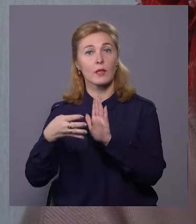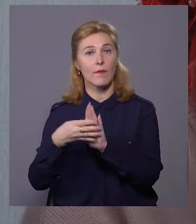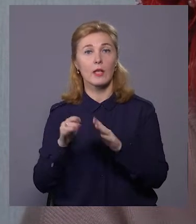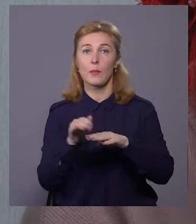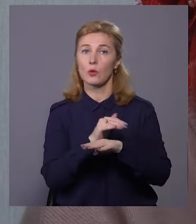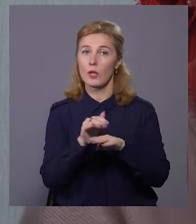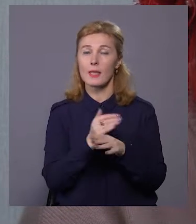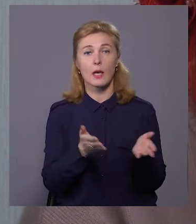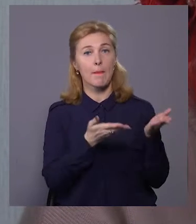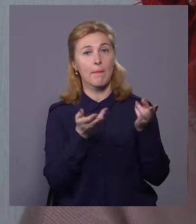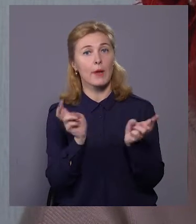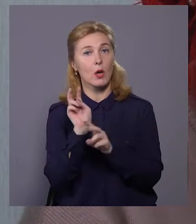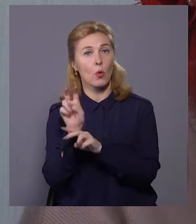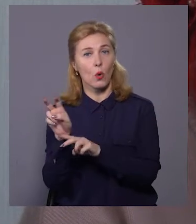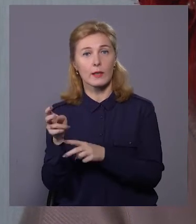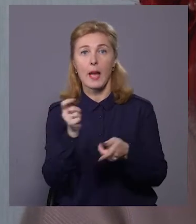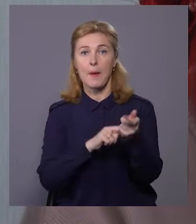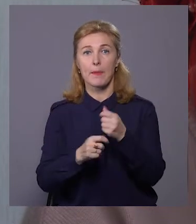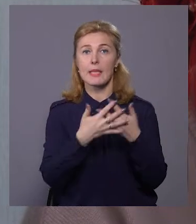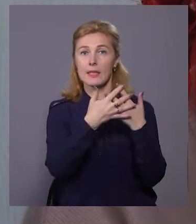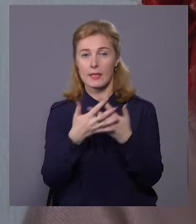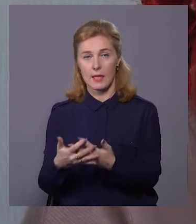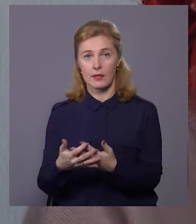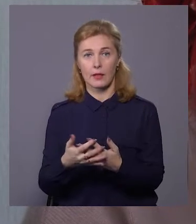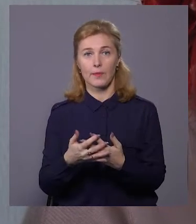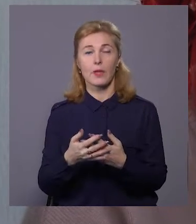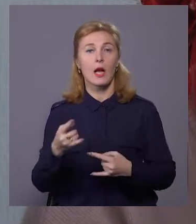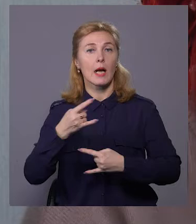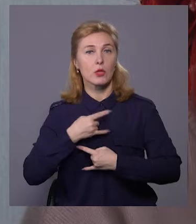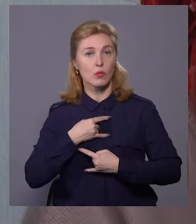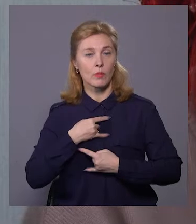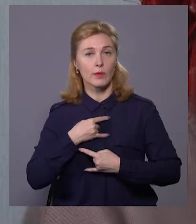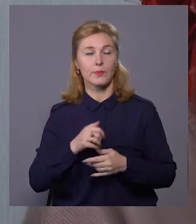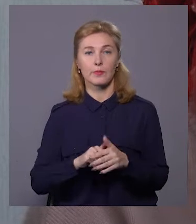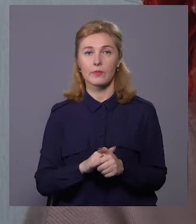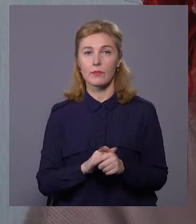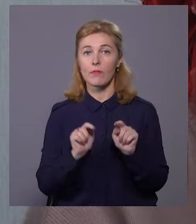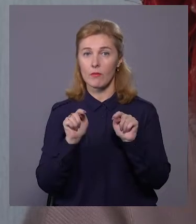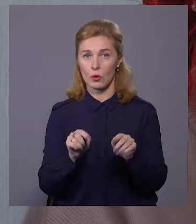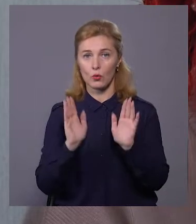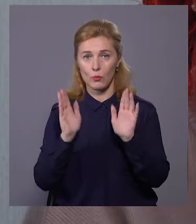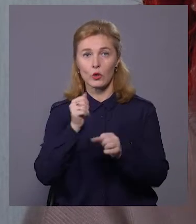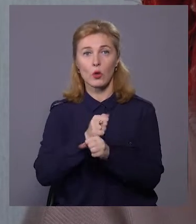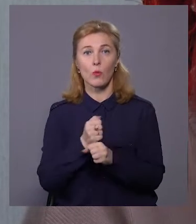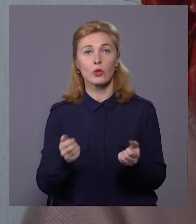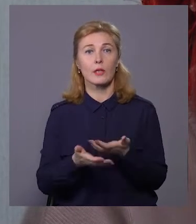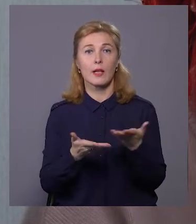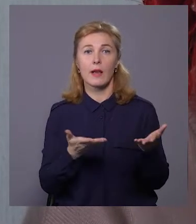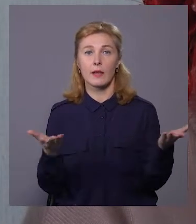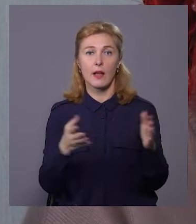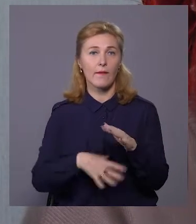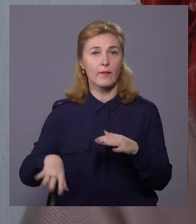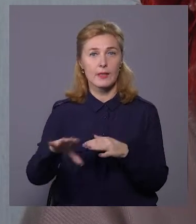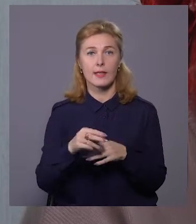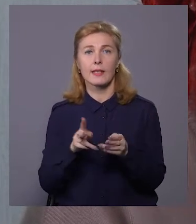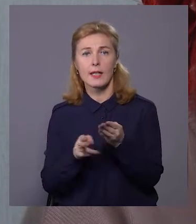ласка, приходьте, плесте маскувальні сітки, маскувальні костюми. І тут буде робота для всіх і нарізати, і